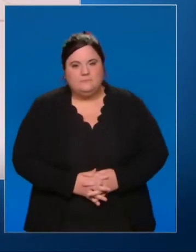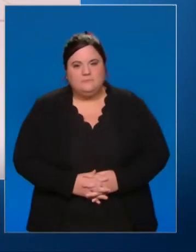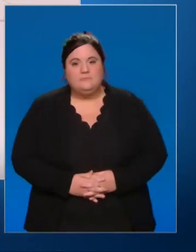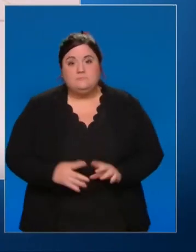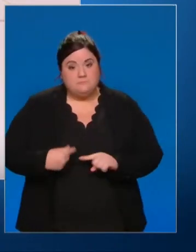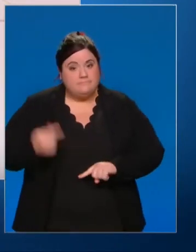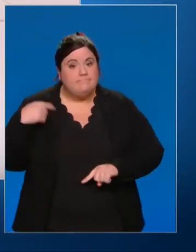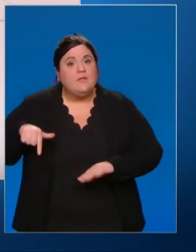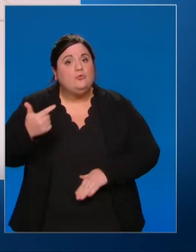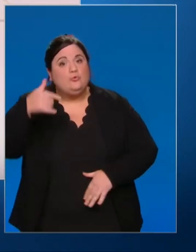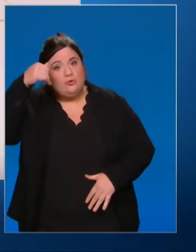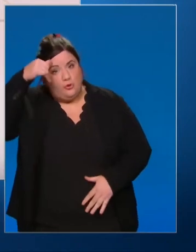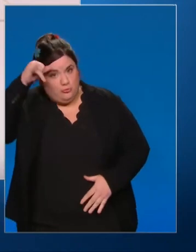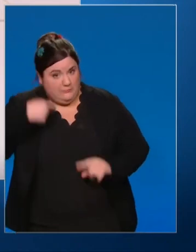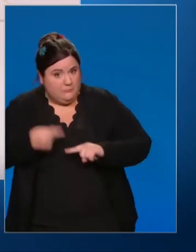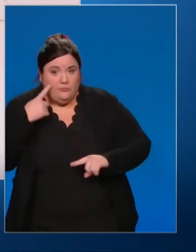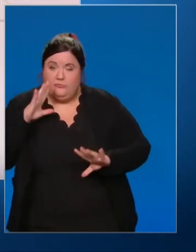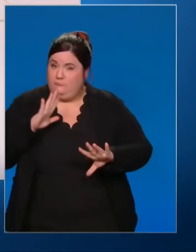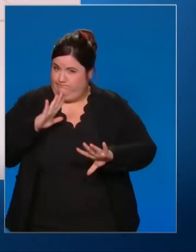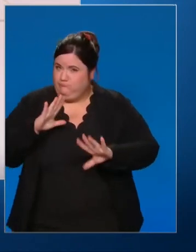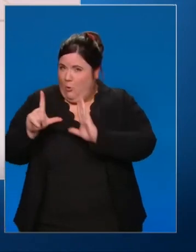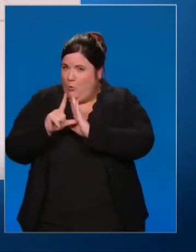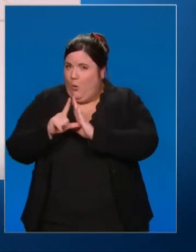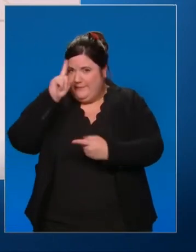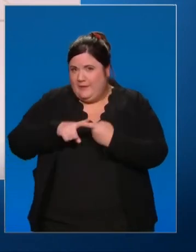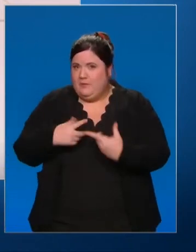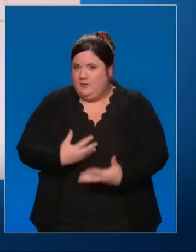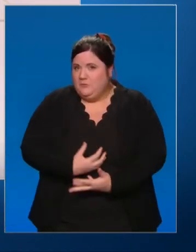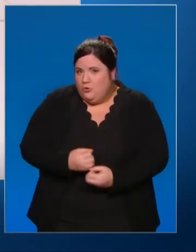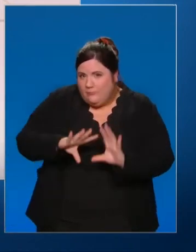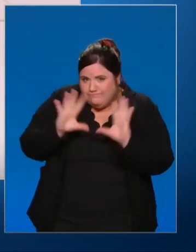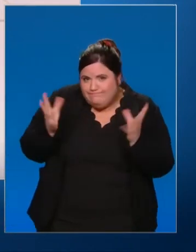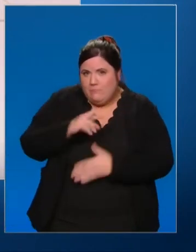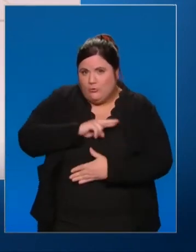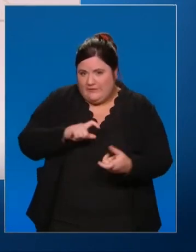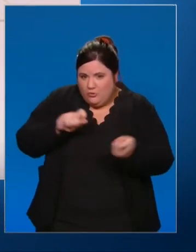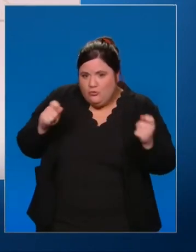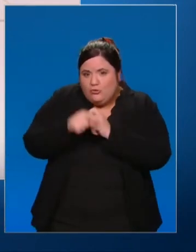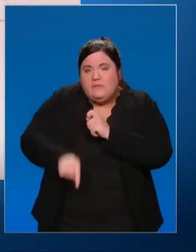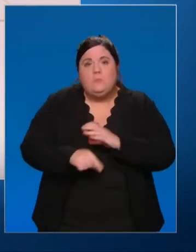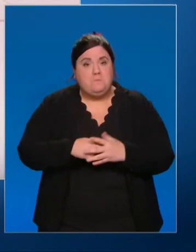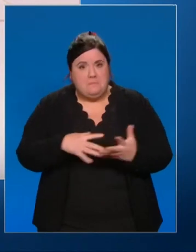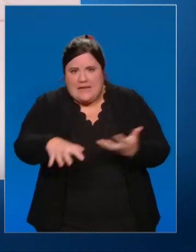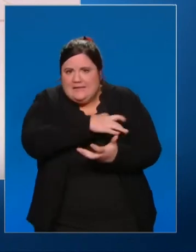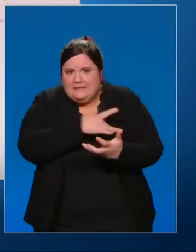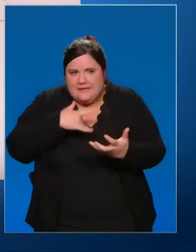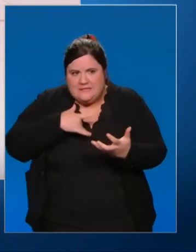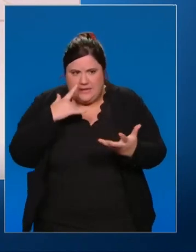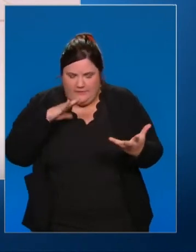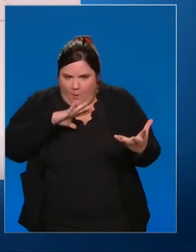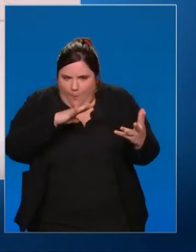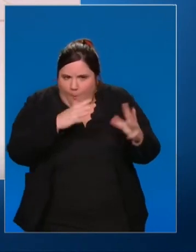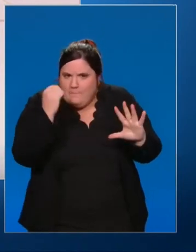retraites. La situation sanitaire que nous vivons et qui est en train de se dégrader partout en Europe. Le souhait